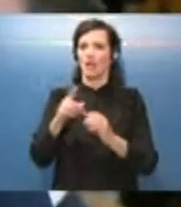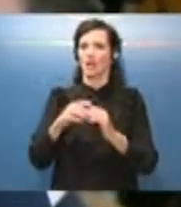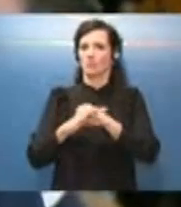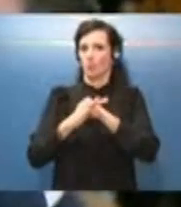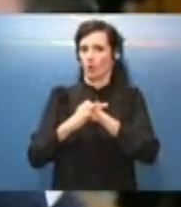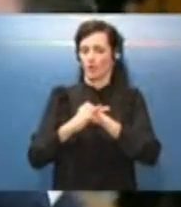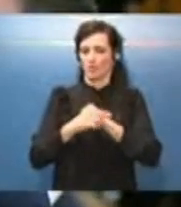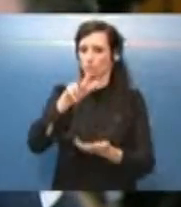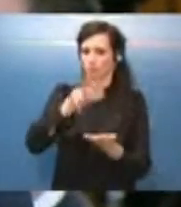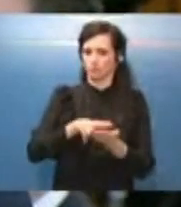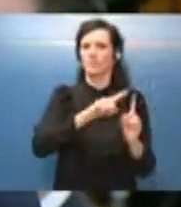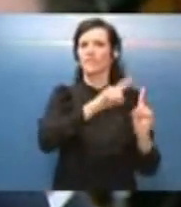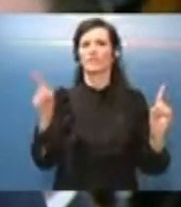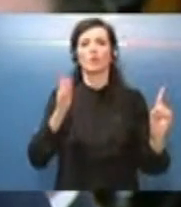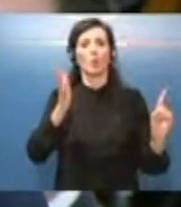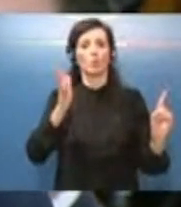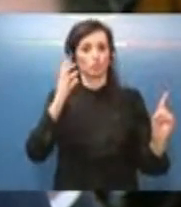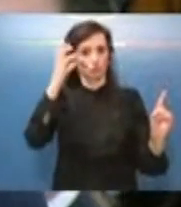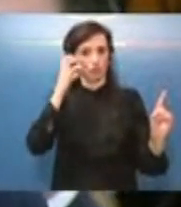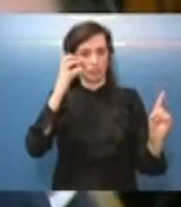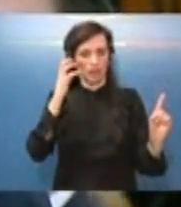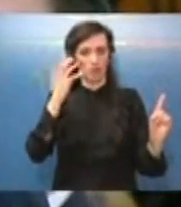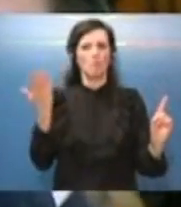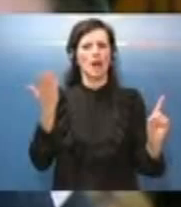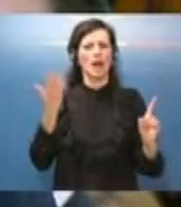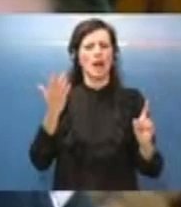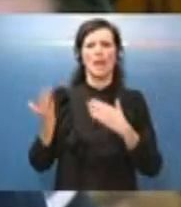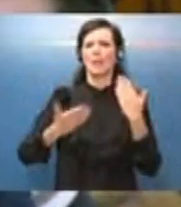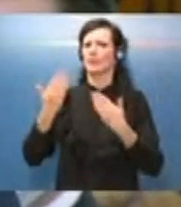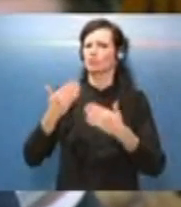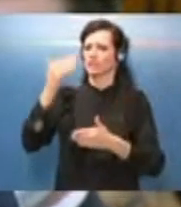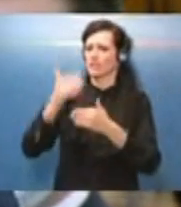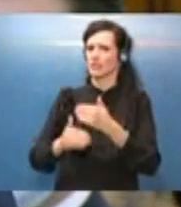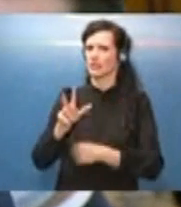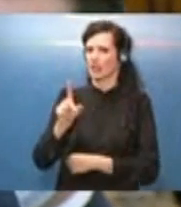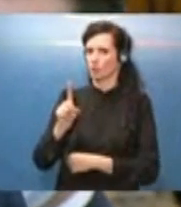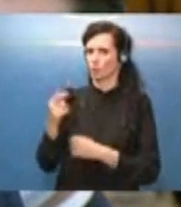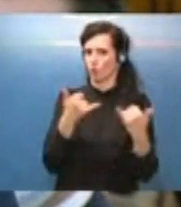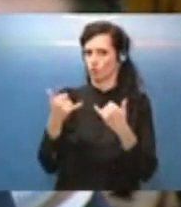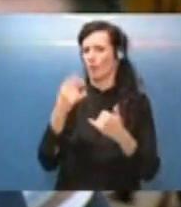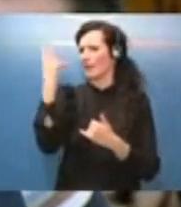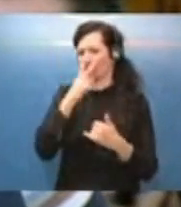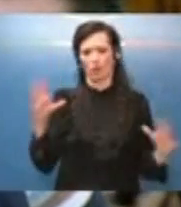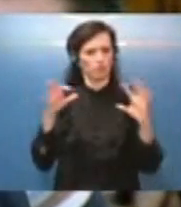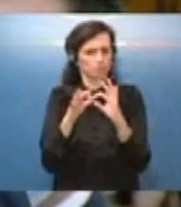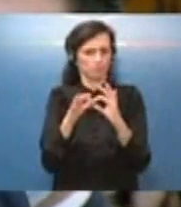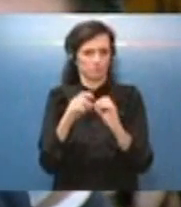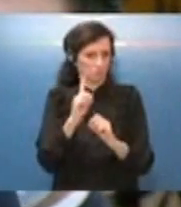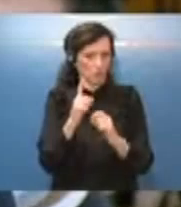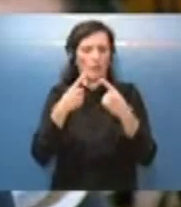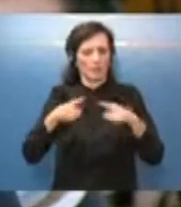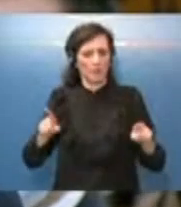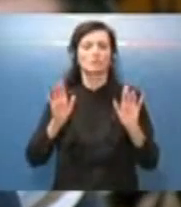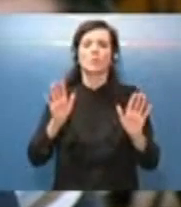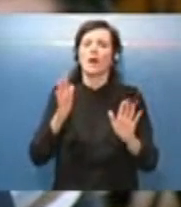arriva fino al 15 di gennaio, però lo stato d'emergenza scatti il 31. Sappiamo che non sono necessariamente collegate le cose, però vorremmo capire se sarà